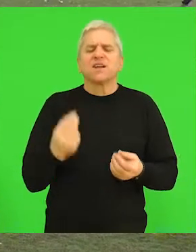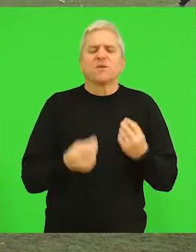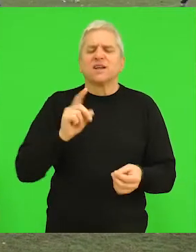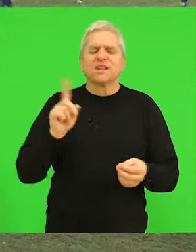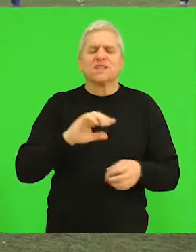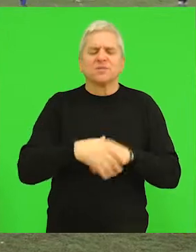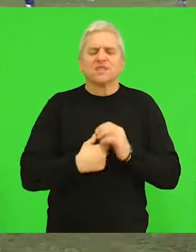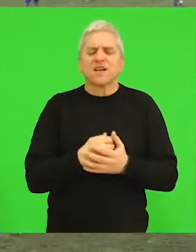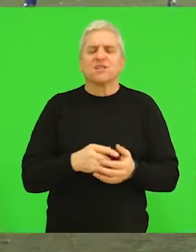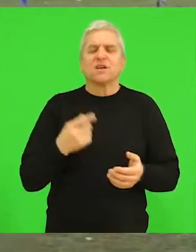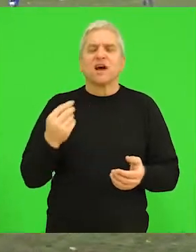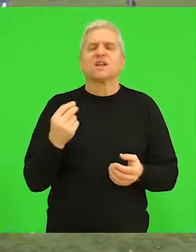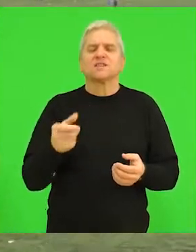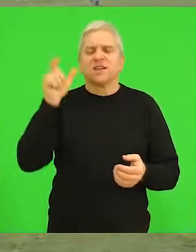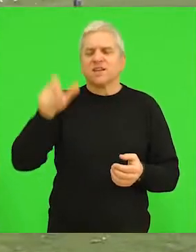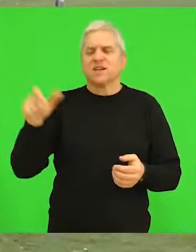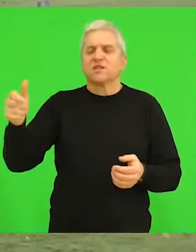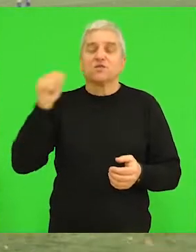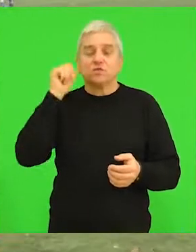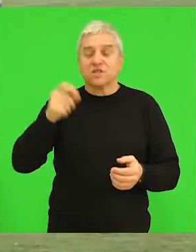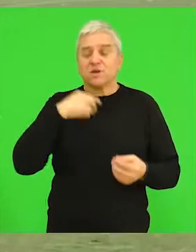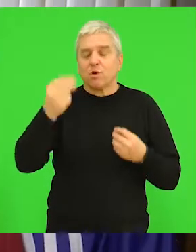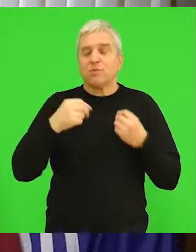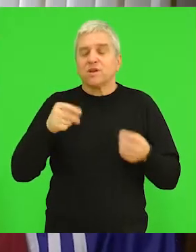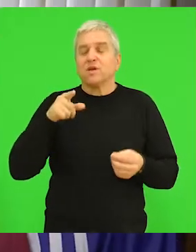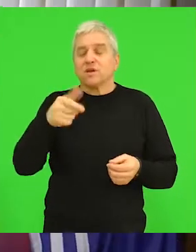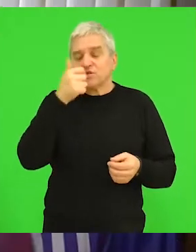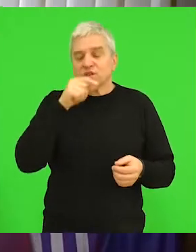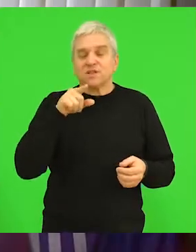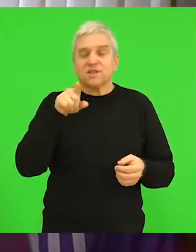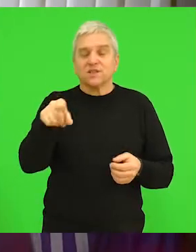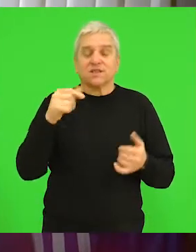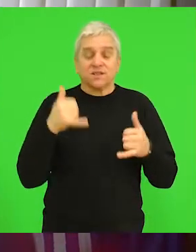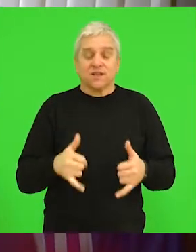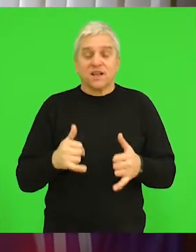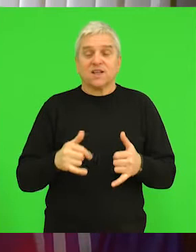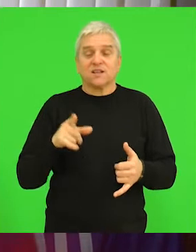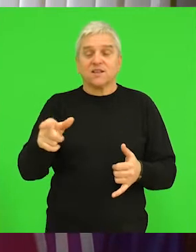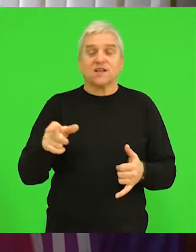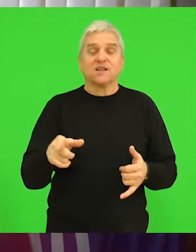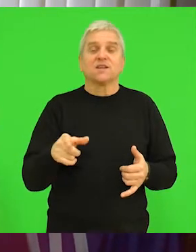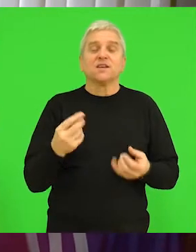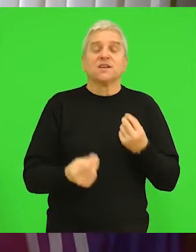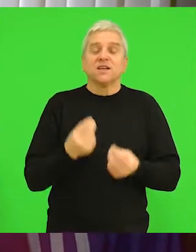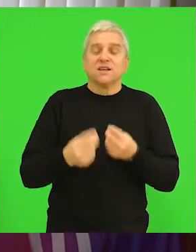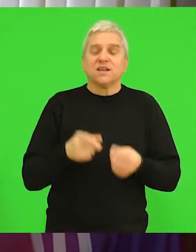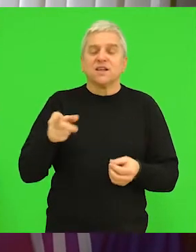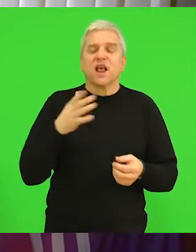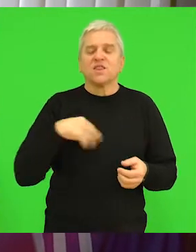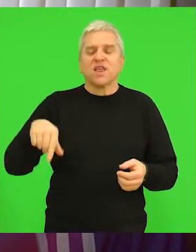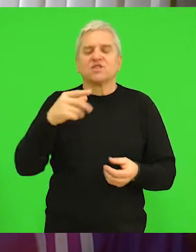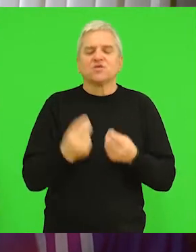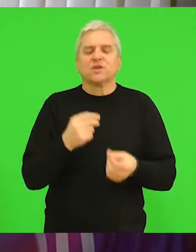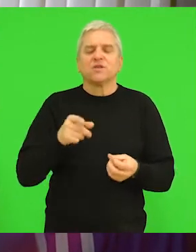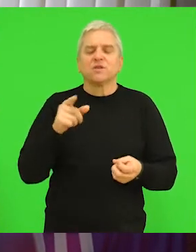igre također sam nezadovoljan ali sam igračima već juče najavio da ovo što se danas da kažem što smo ovako igrali ovu našu